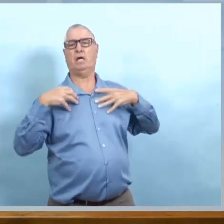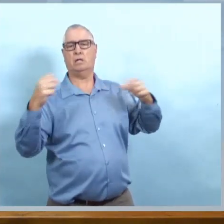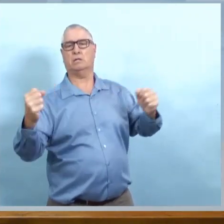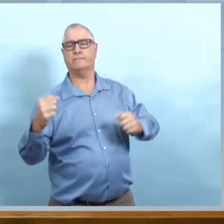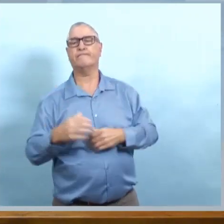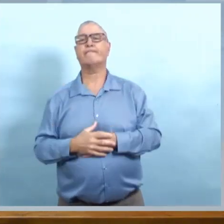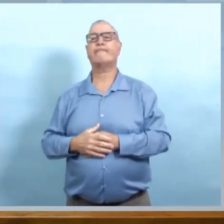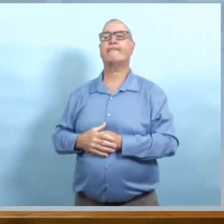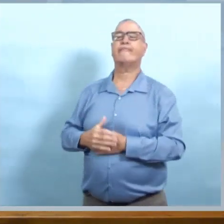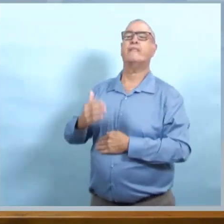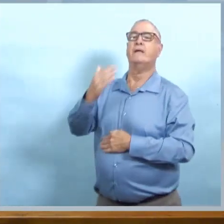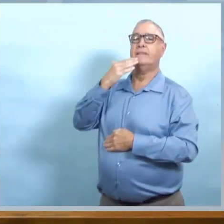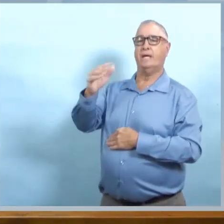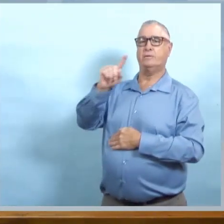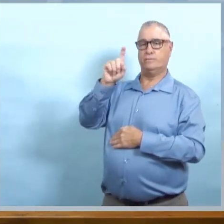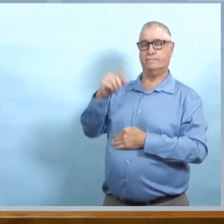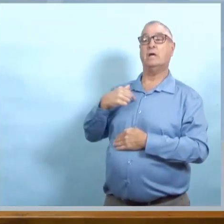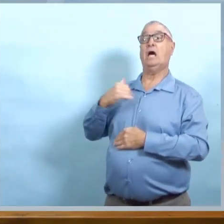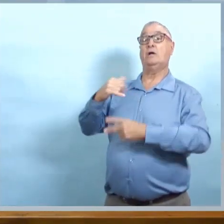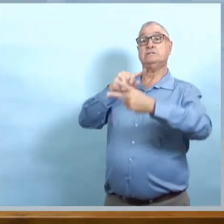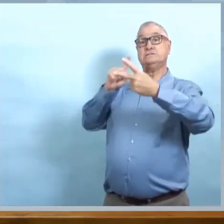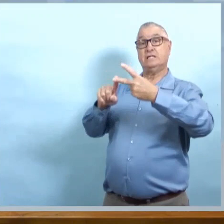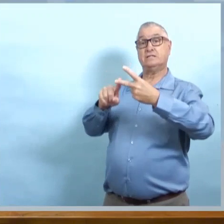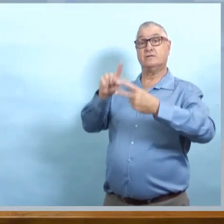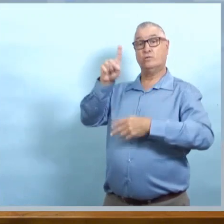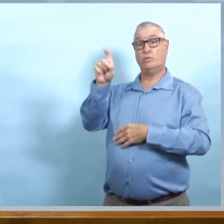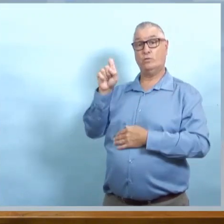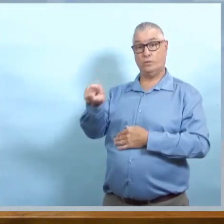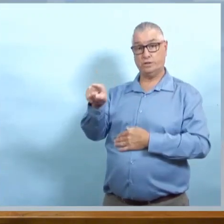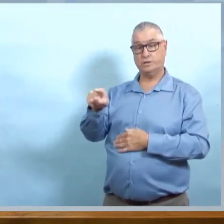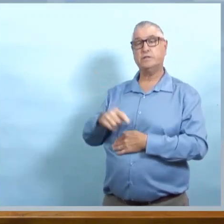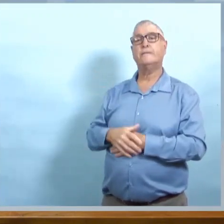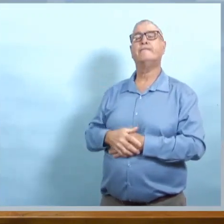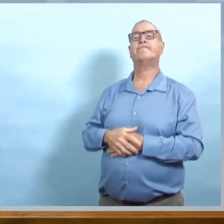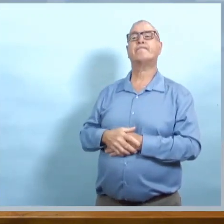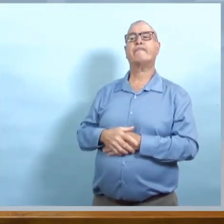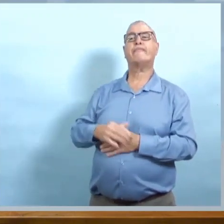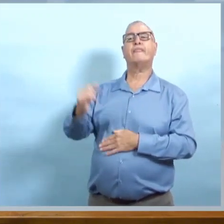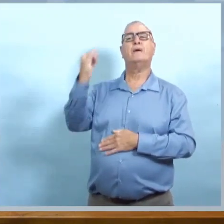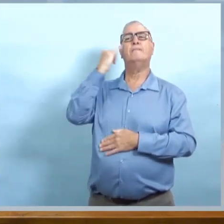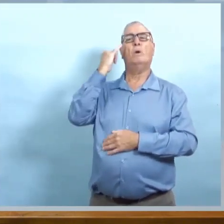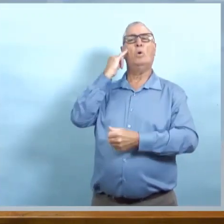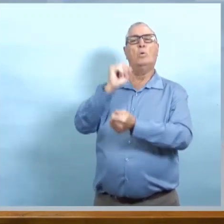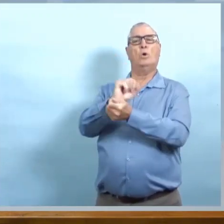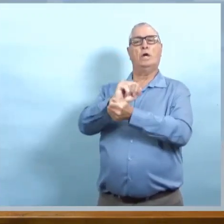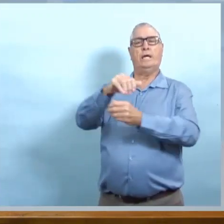et la santé publique peut certainement donner des conseils sur certains aspects.